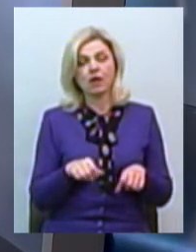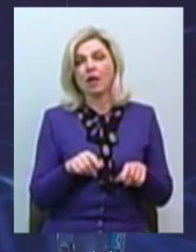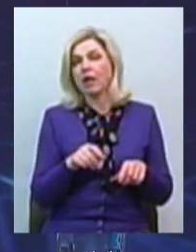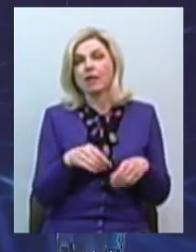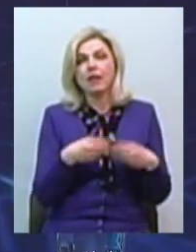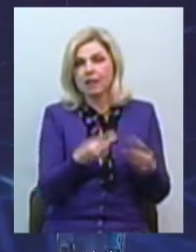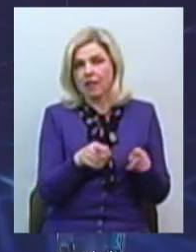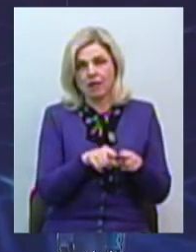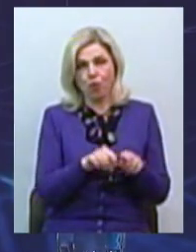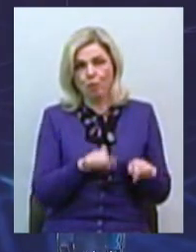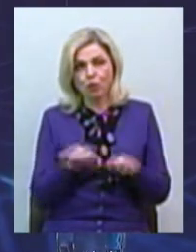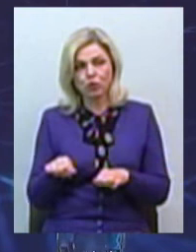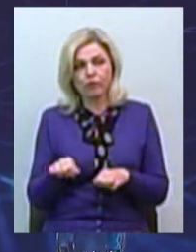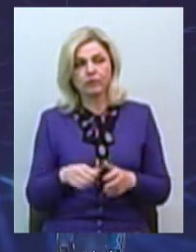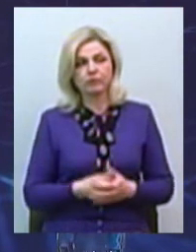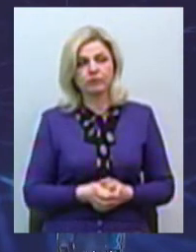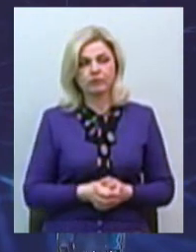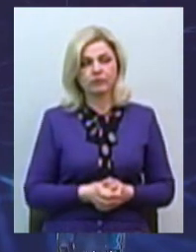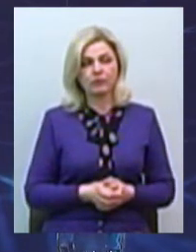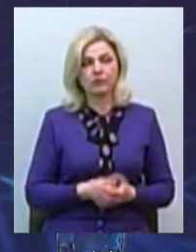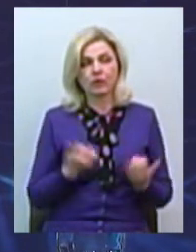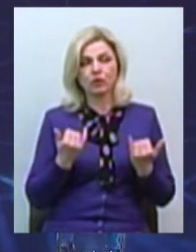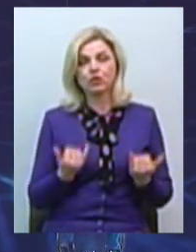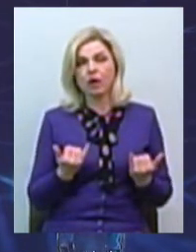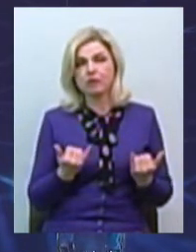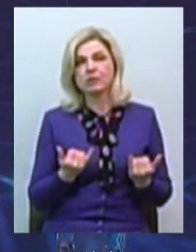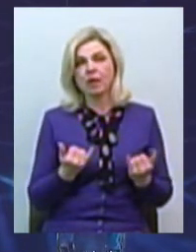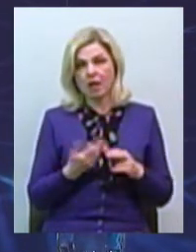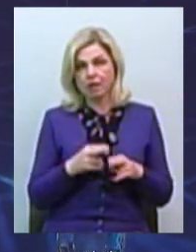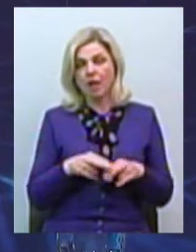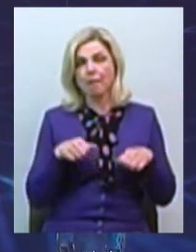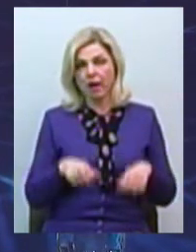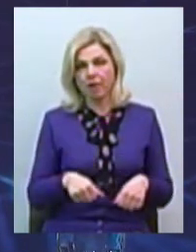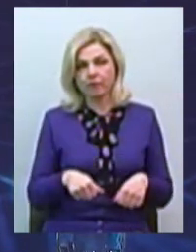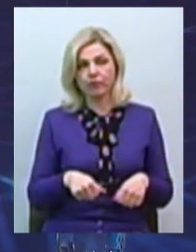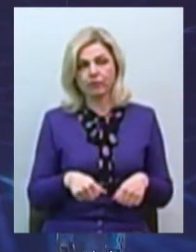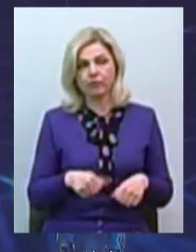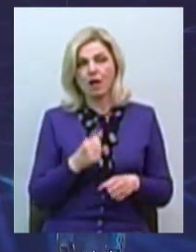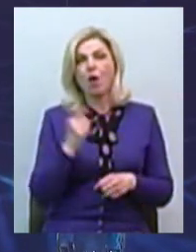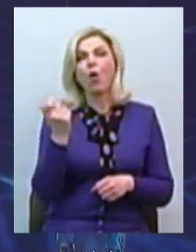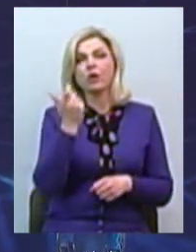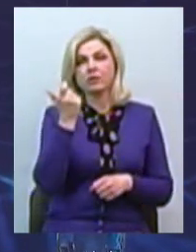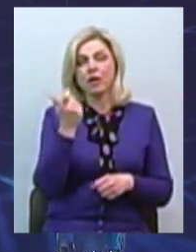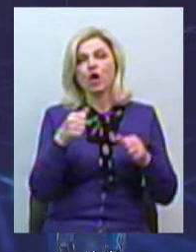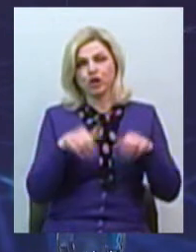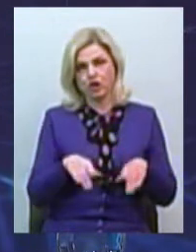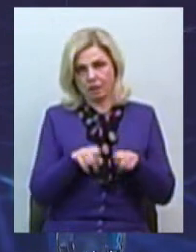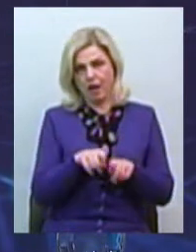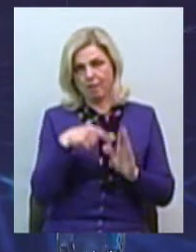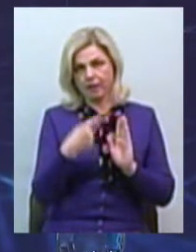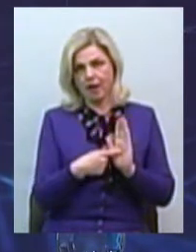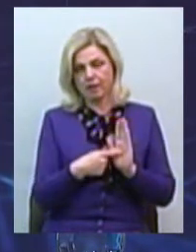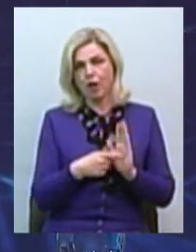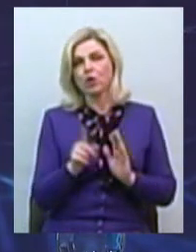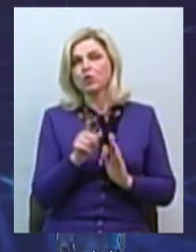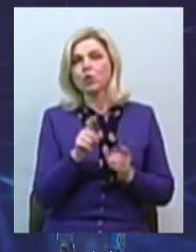можливість. Тому це саме на теперішній момент право роботодавця вирішити це питання. Що